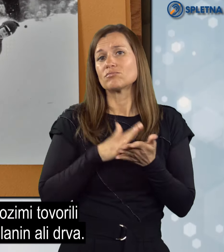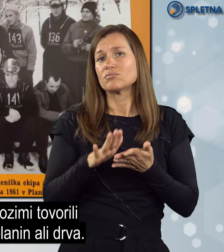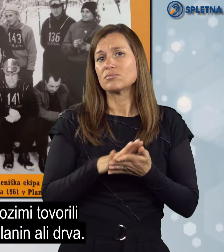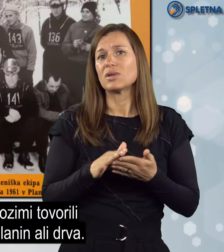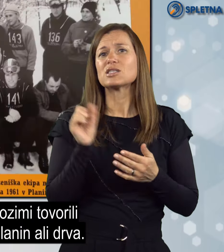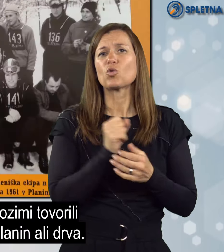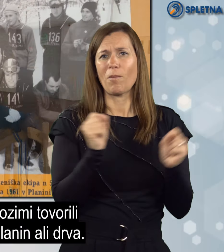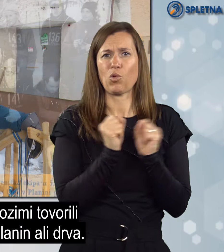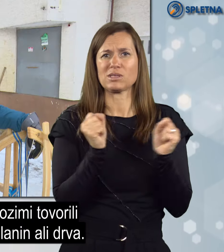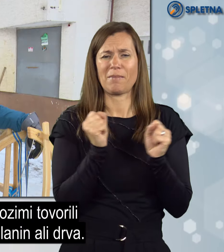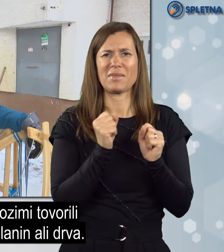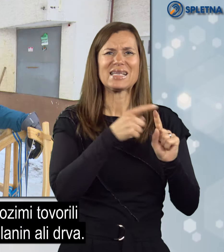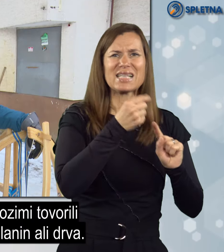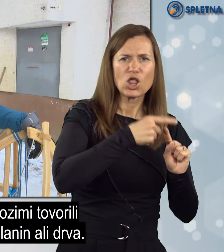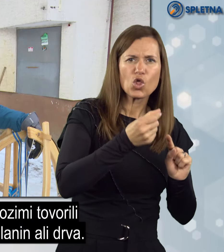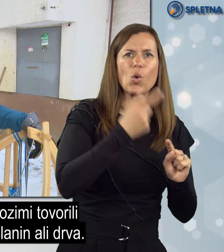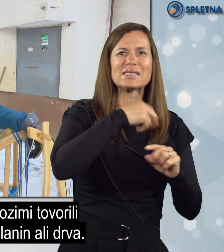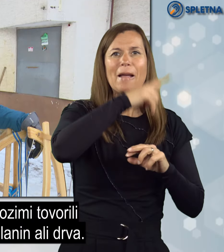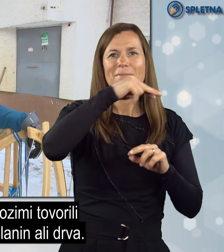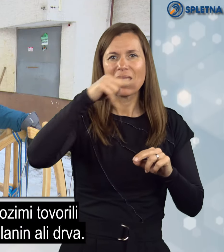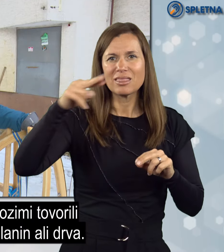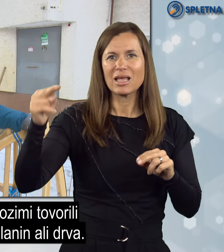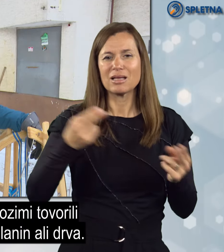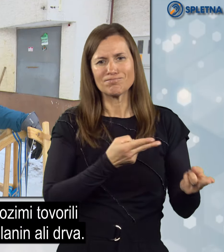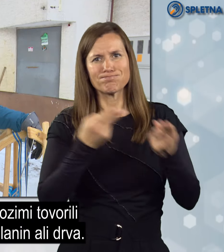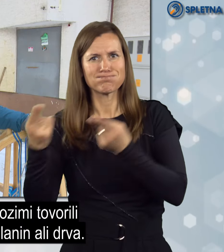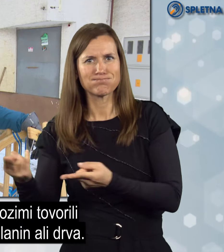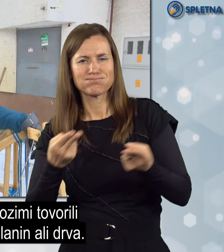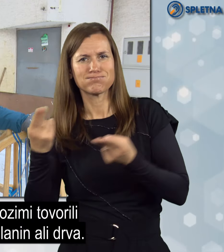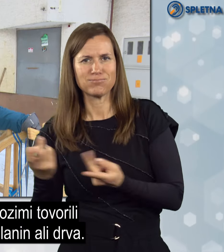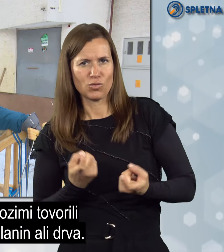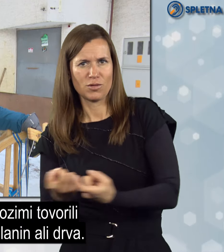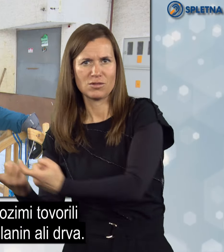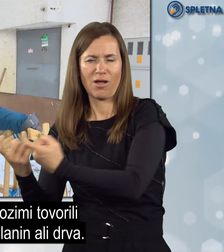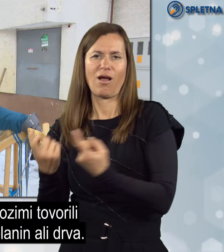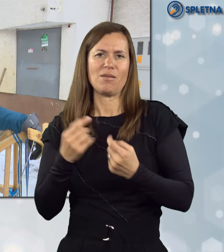ko so po zimi tovorili seno iz planin ali drva.